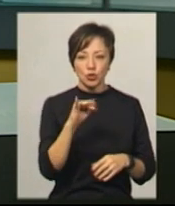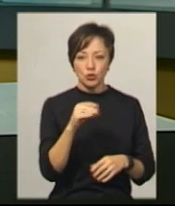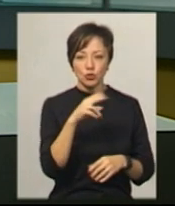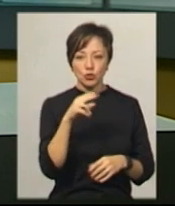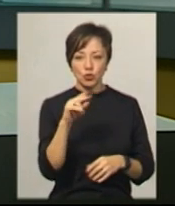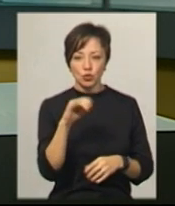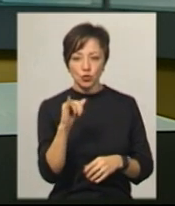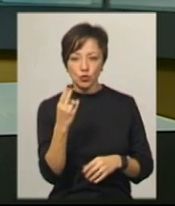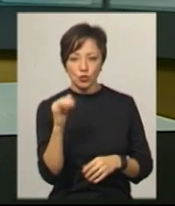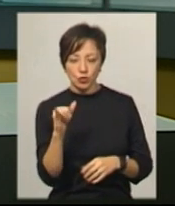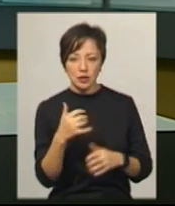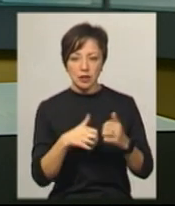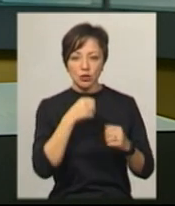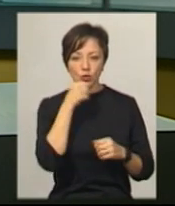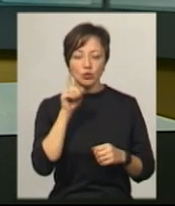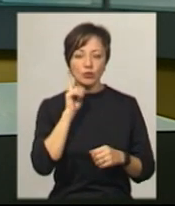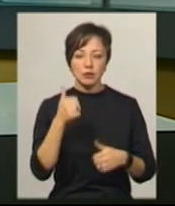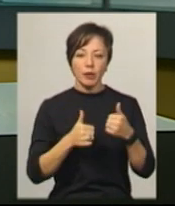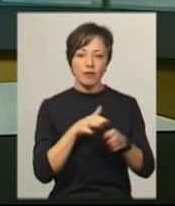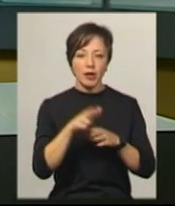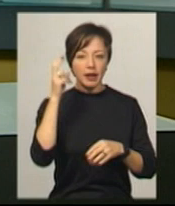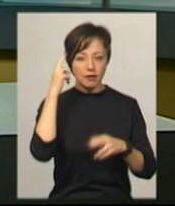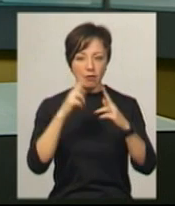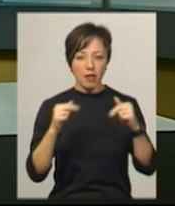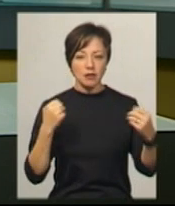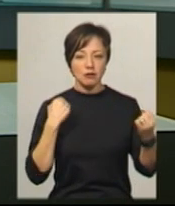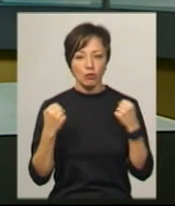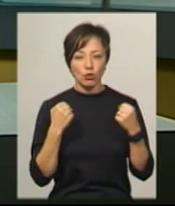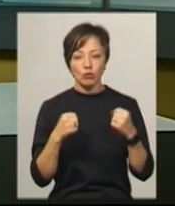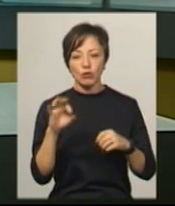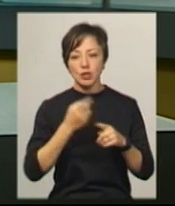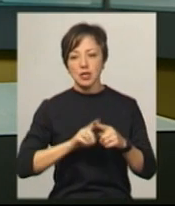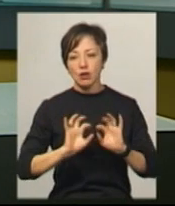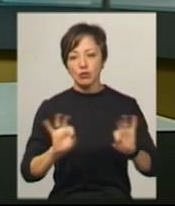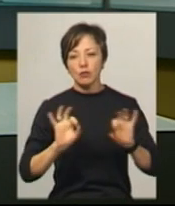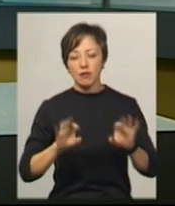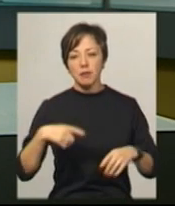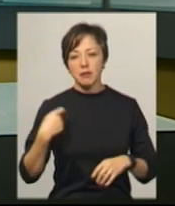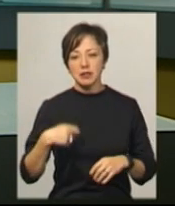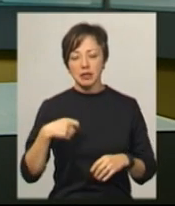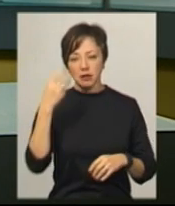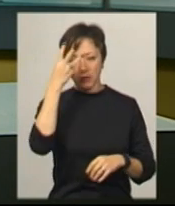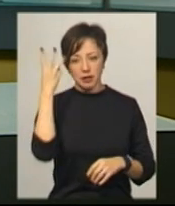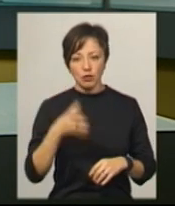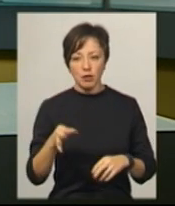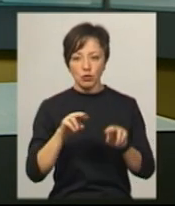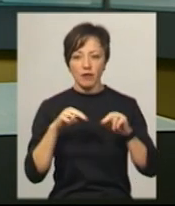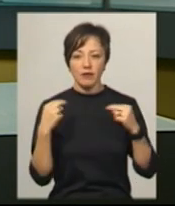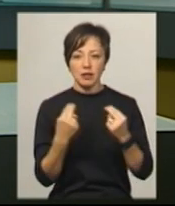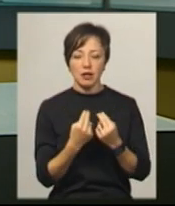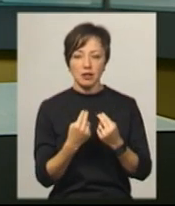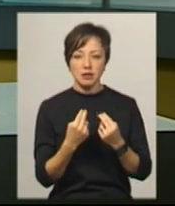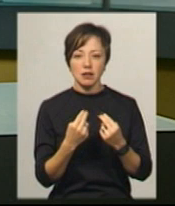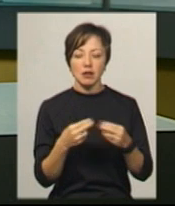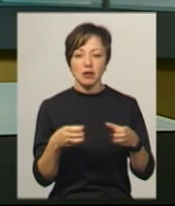дорослих та юніорів. Змагання відбулися в Київському палаці спорту. Про це розповів президент Хмельницької обласної федерації з